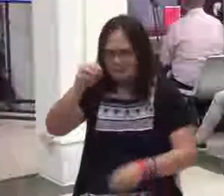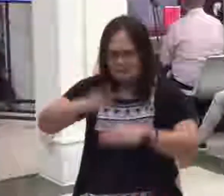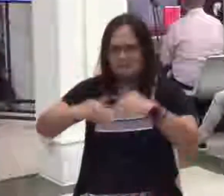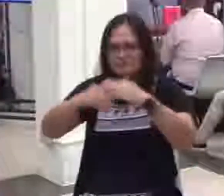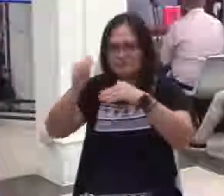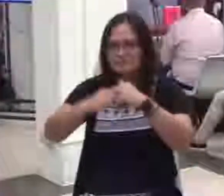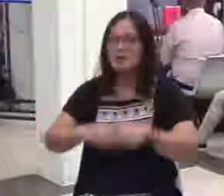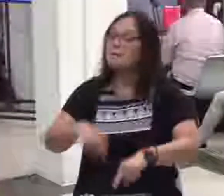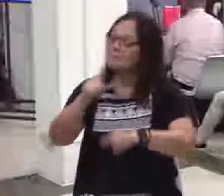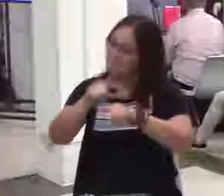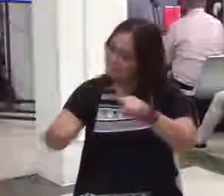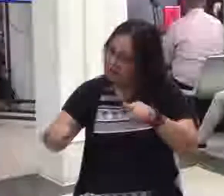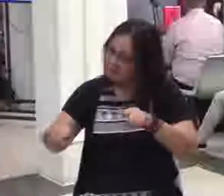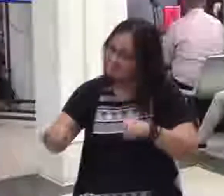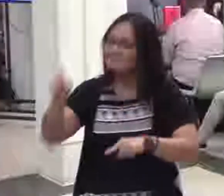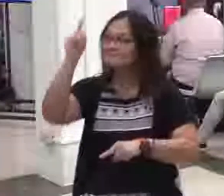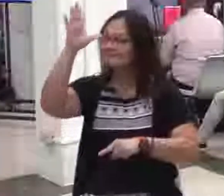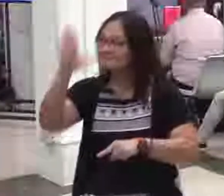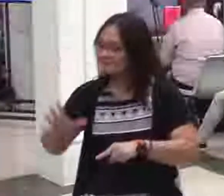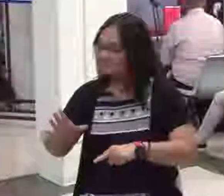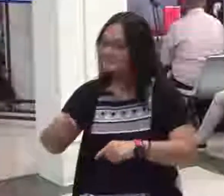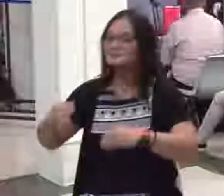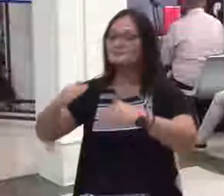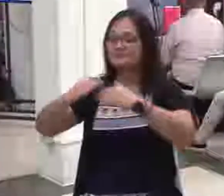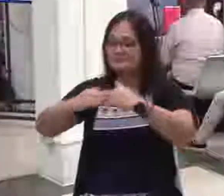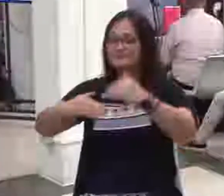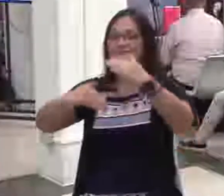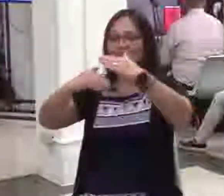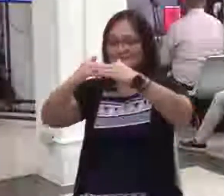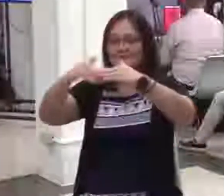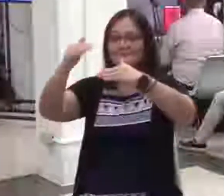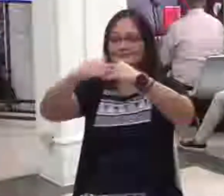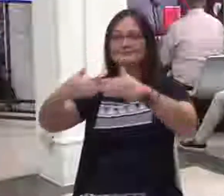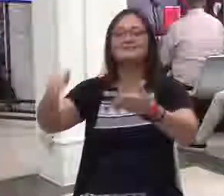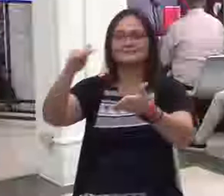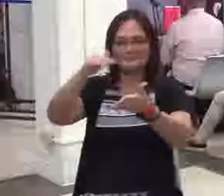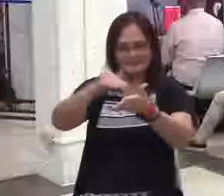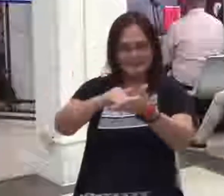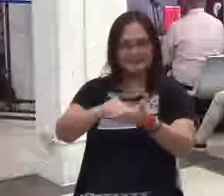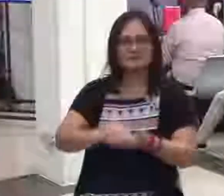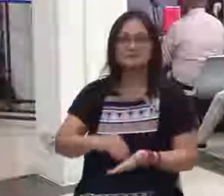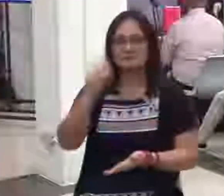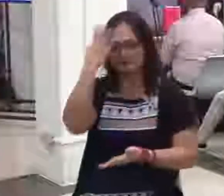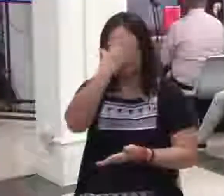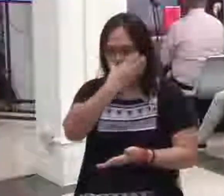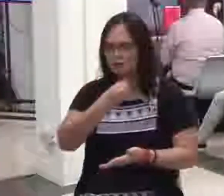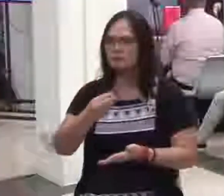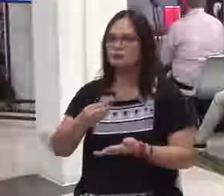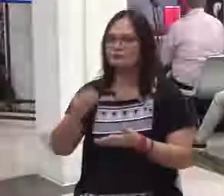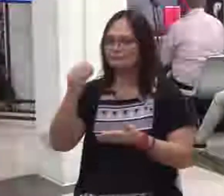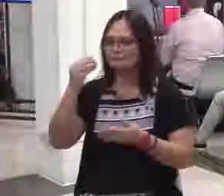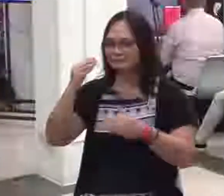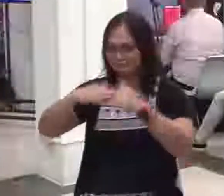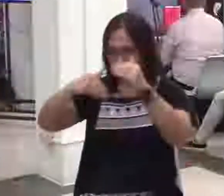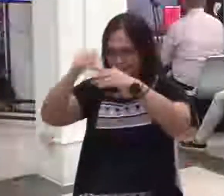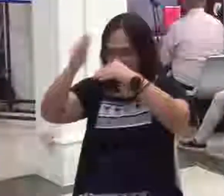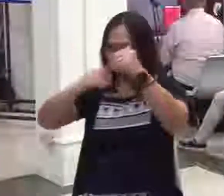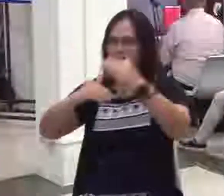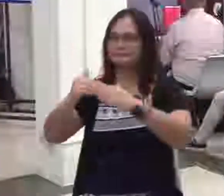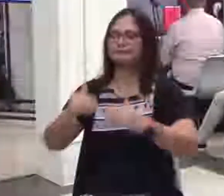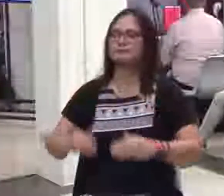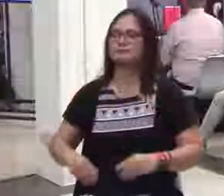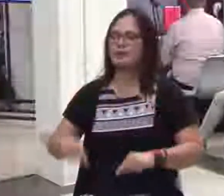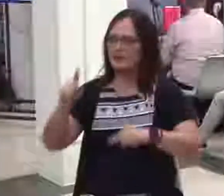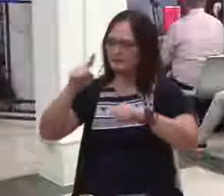ating building. Oh, glorious, beautiful building. But you know what? Kahit pong ano ang